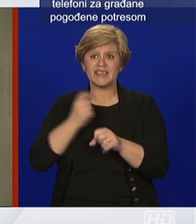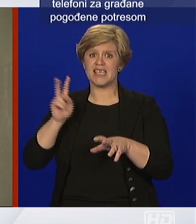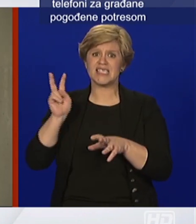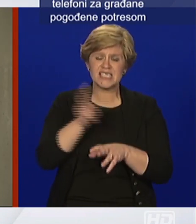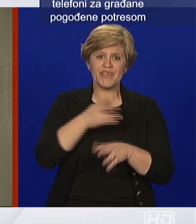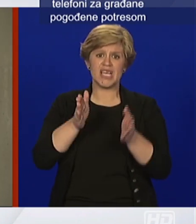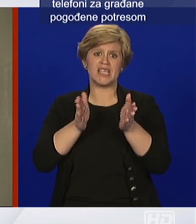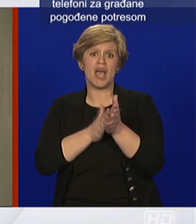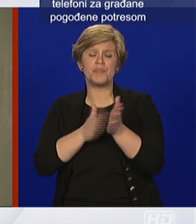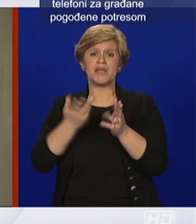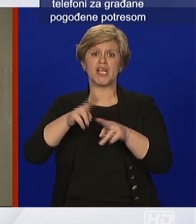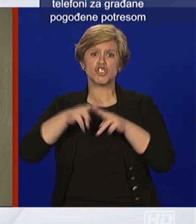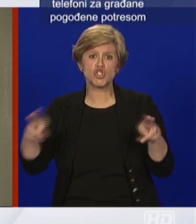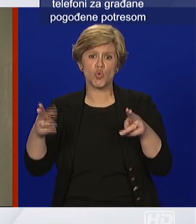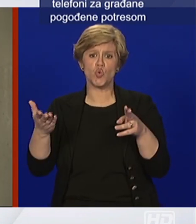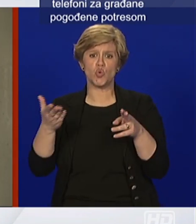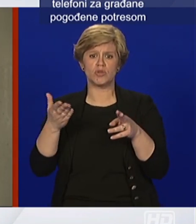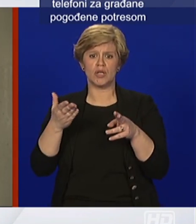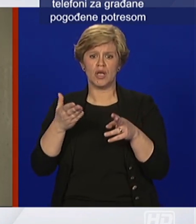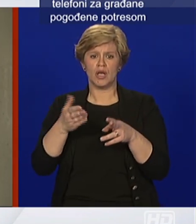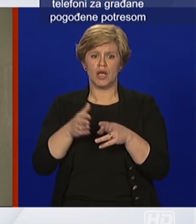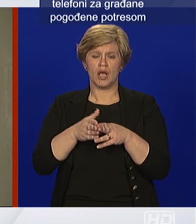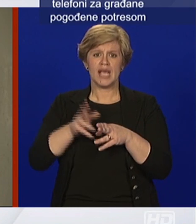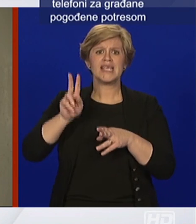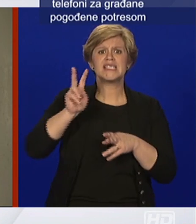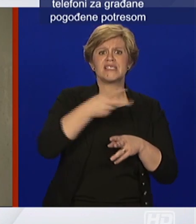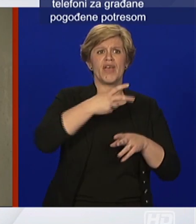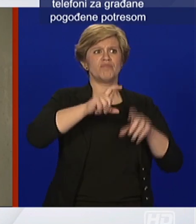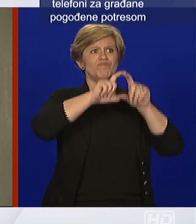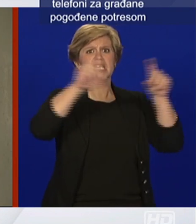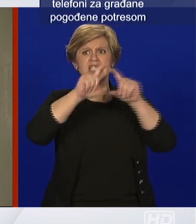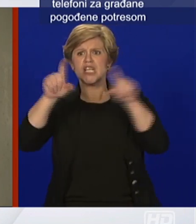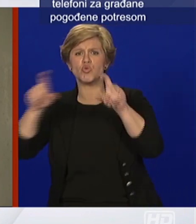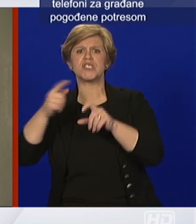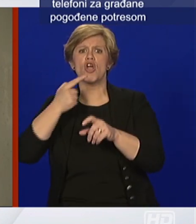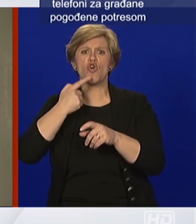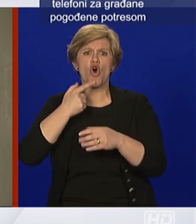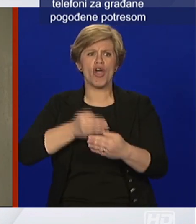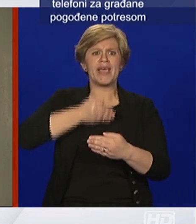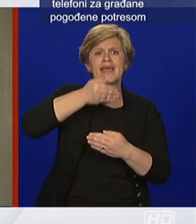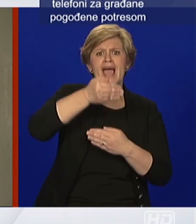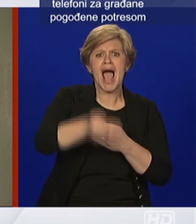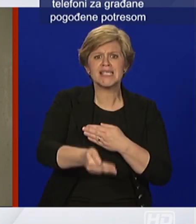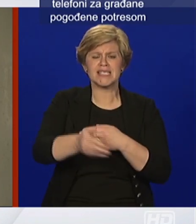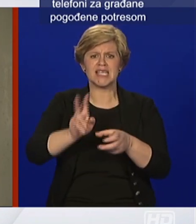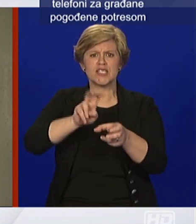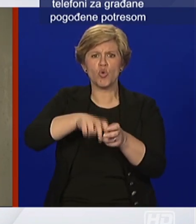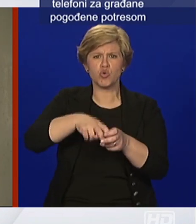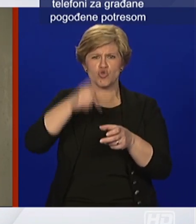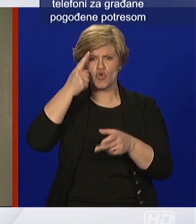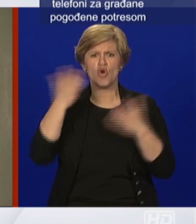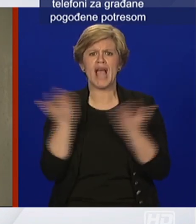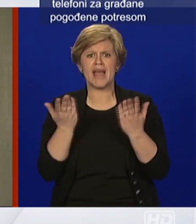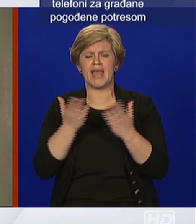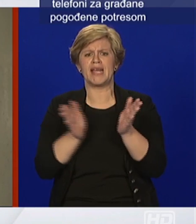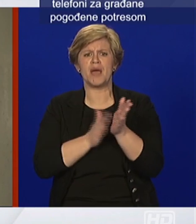sudove i na sva tijela koja se kasnije upjučuju u prekršajne i kaznene postupke da